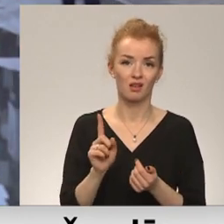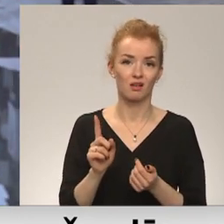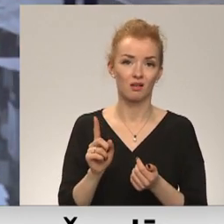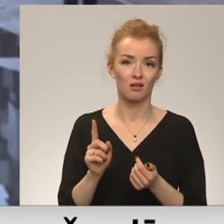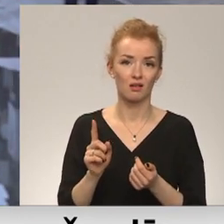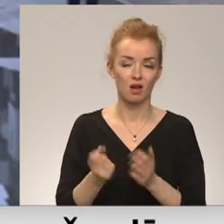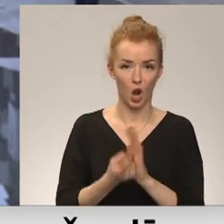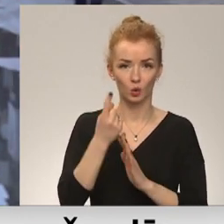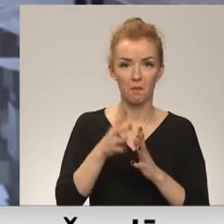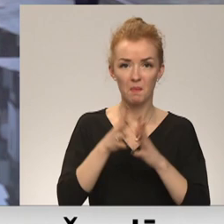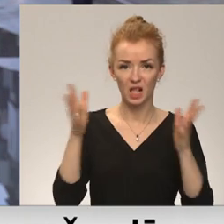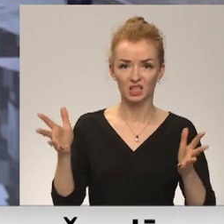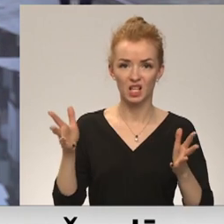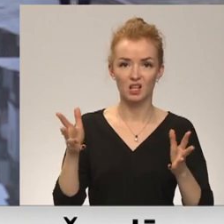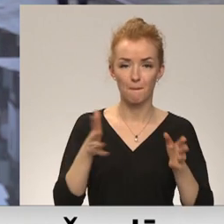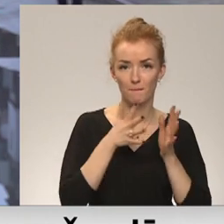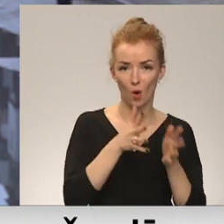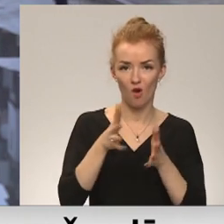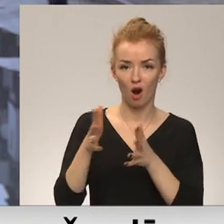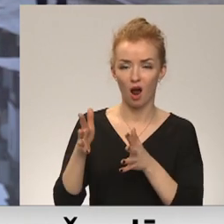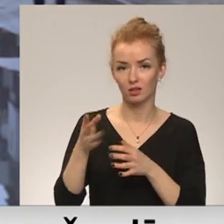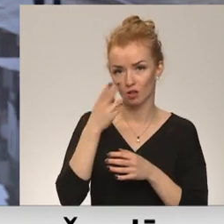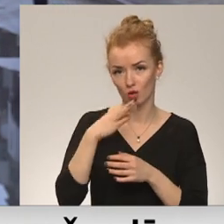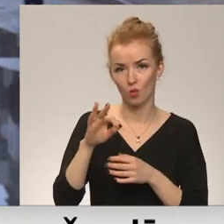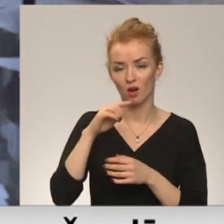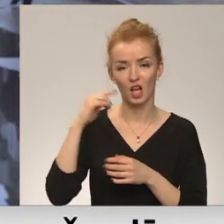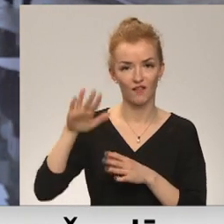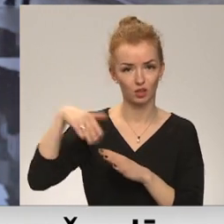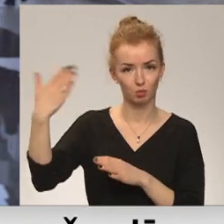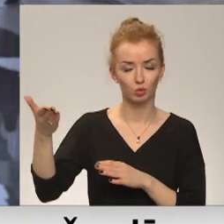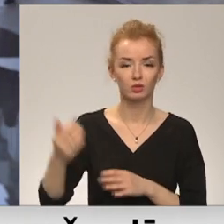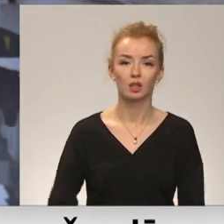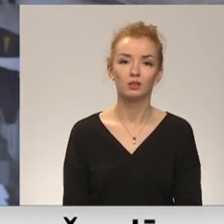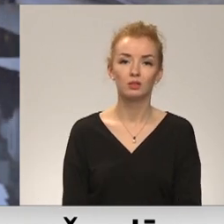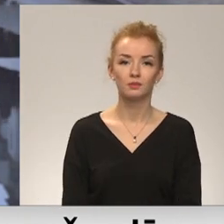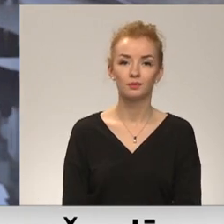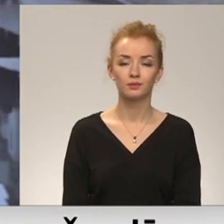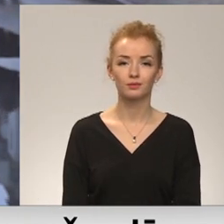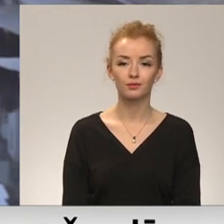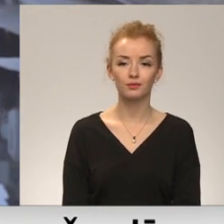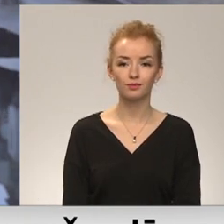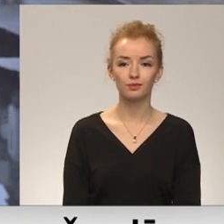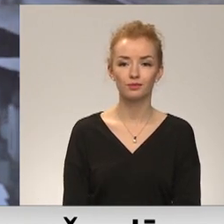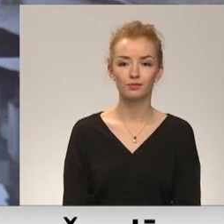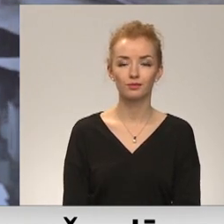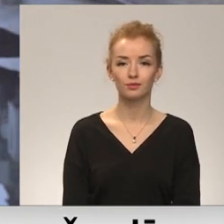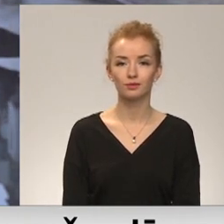provokācijas kampaņa no separātistu puses. Ginza Moliņš, Aigars Kovuļevskis, Latvijas televīzija Donbasā.